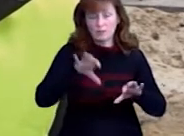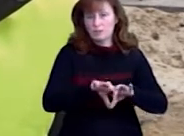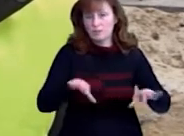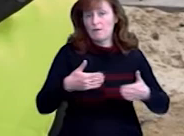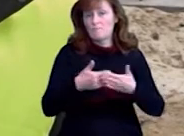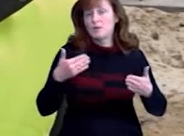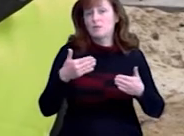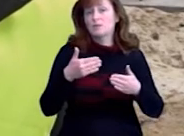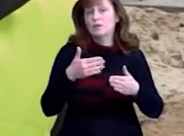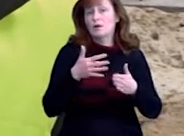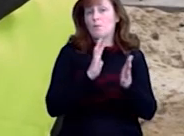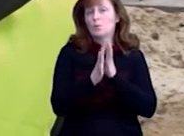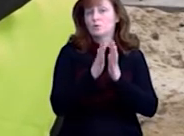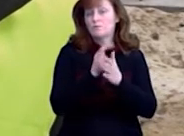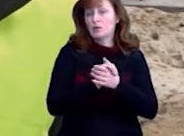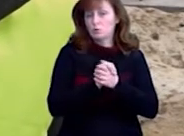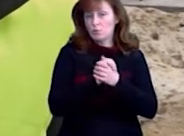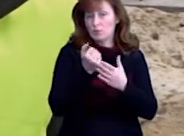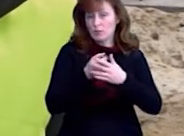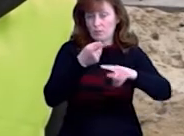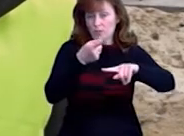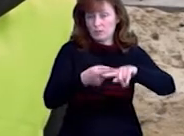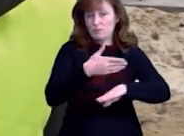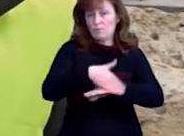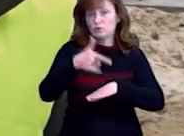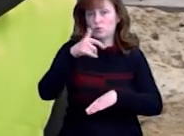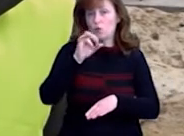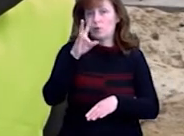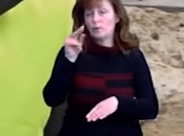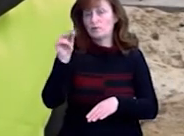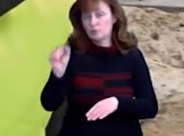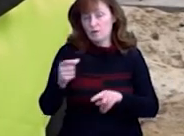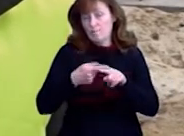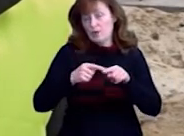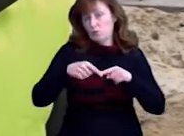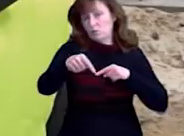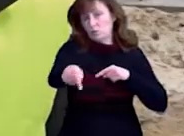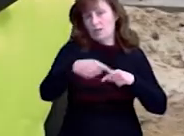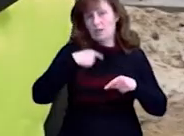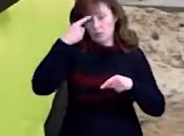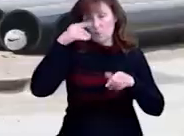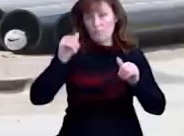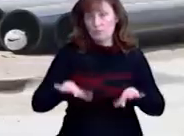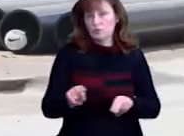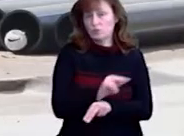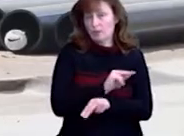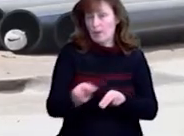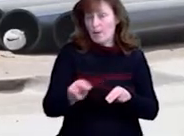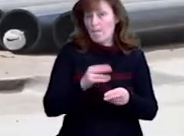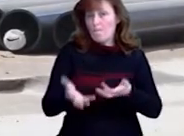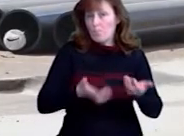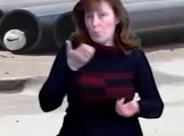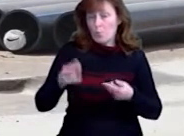від проспекту Миру до перехрестя з вулицею Гончої. Тому саме цю ділянку і вирішили поміняти. Окрім цього,